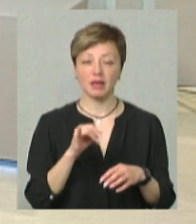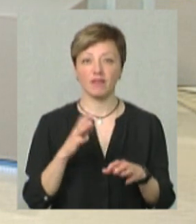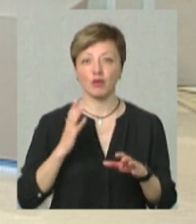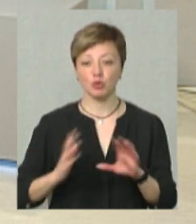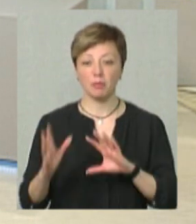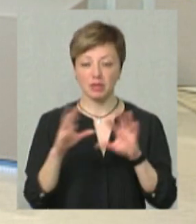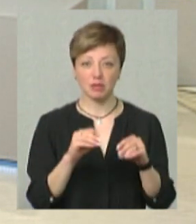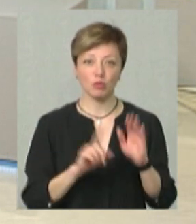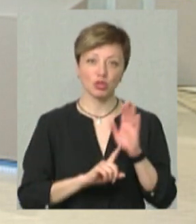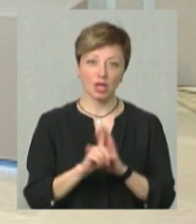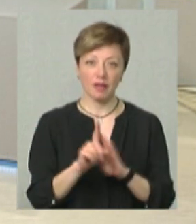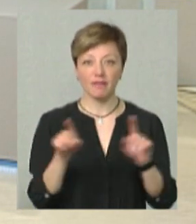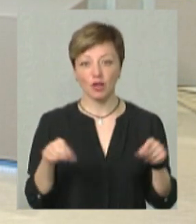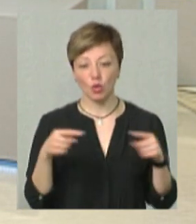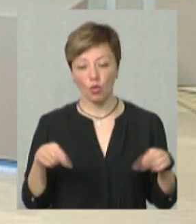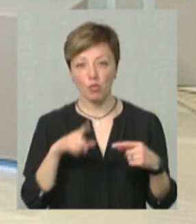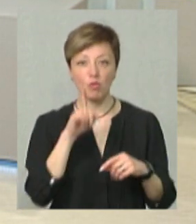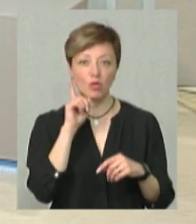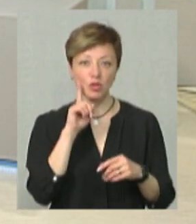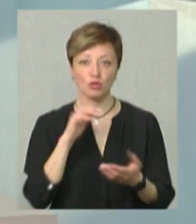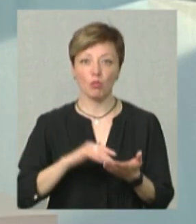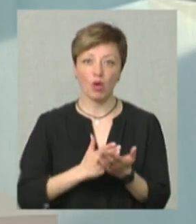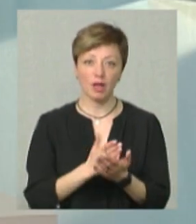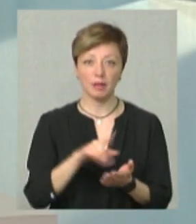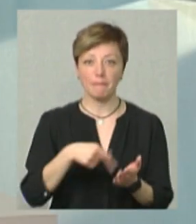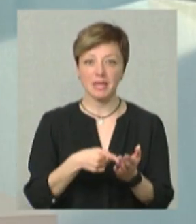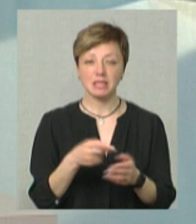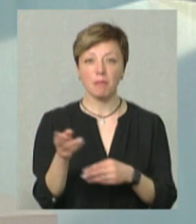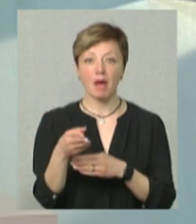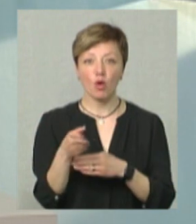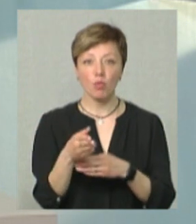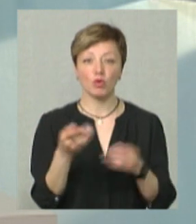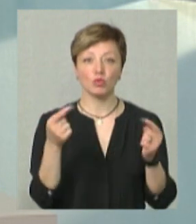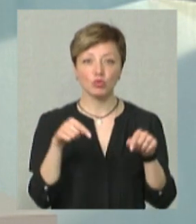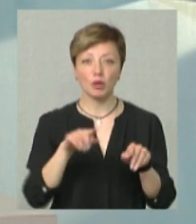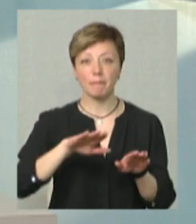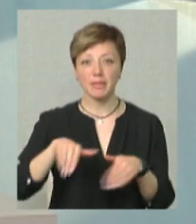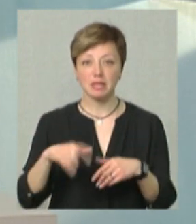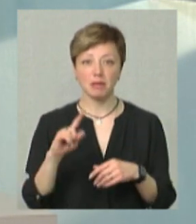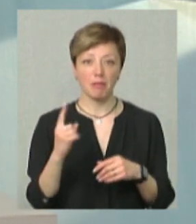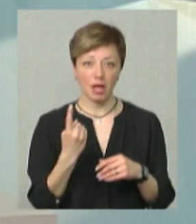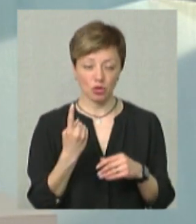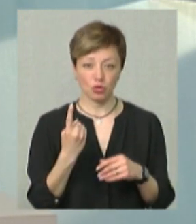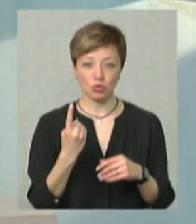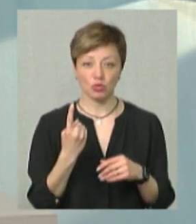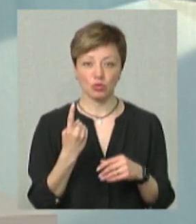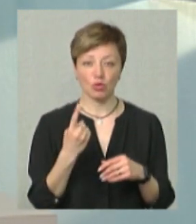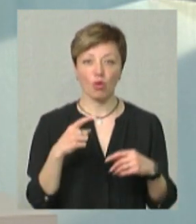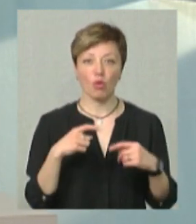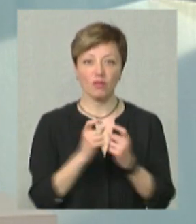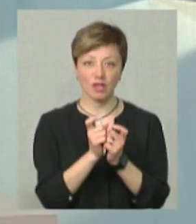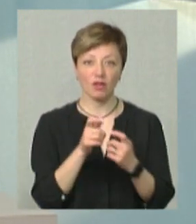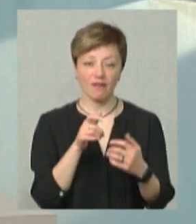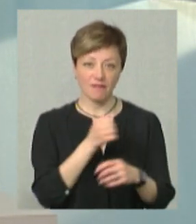почали щось відновлювати молодіжному політику в місті Маріуполь, тому що після першого конфлікту